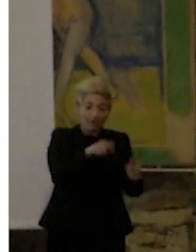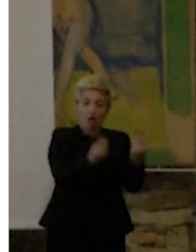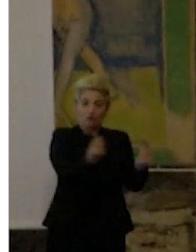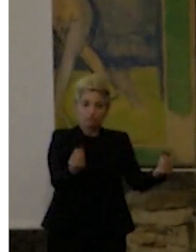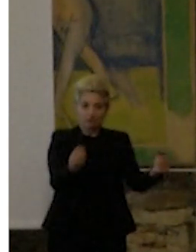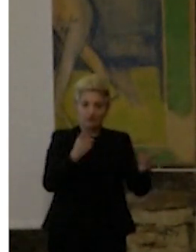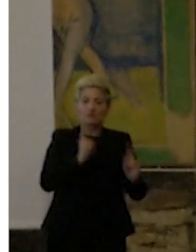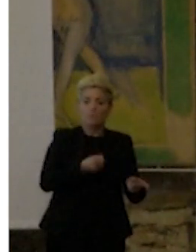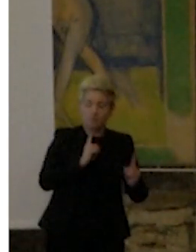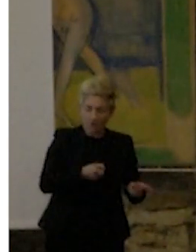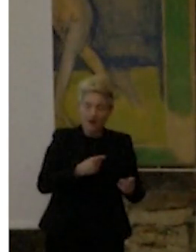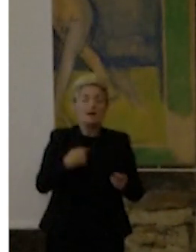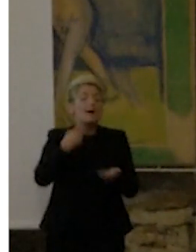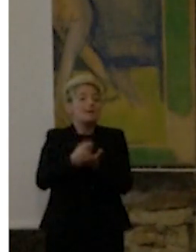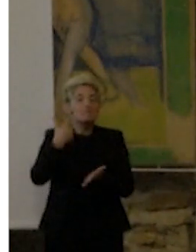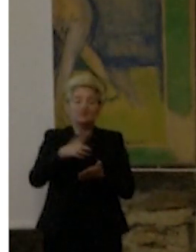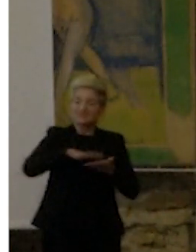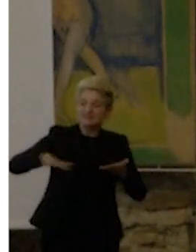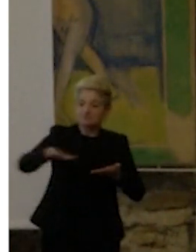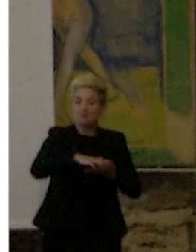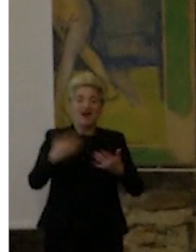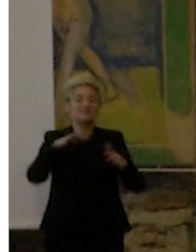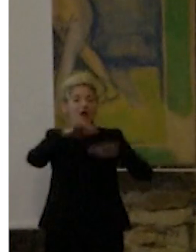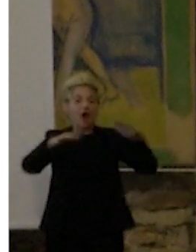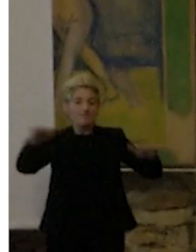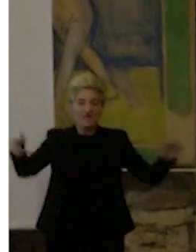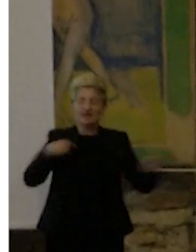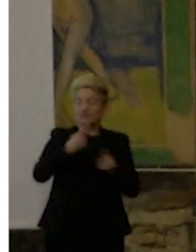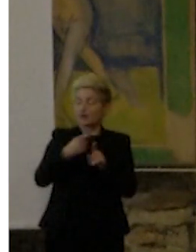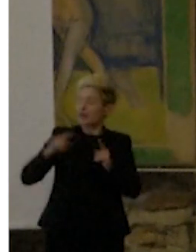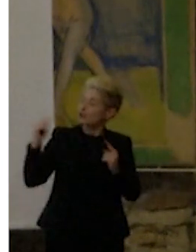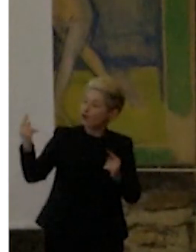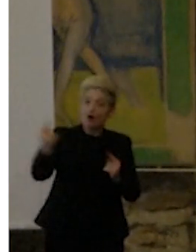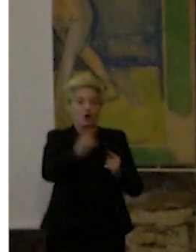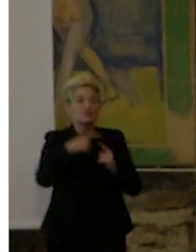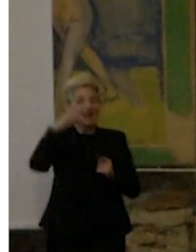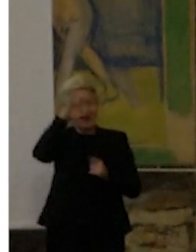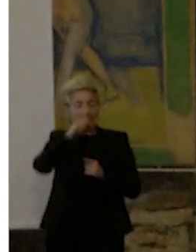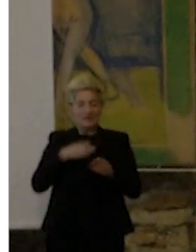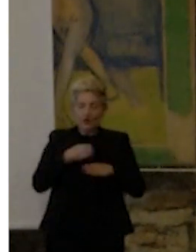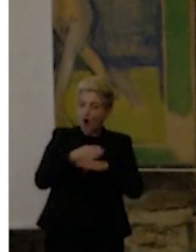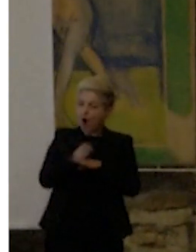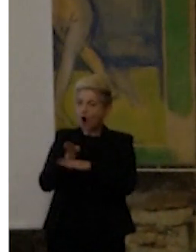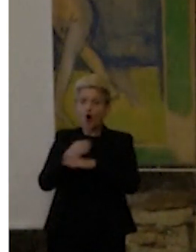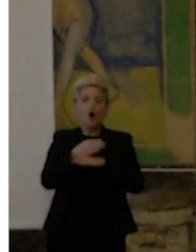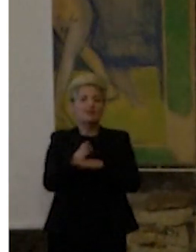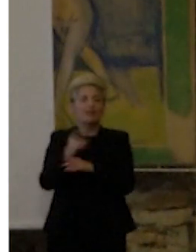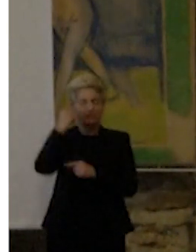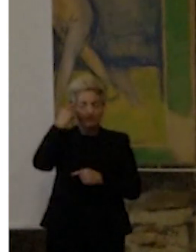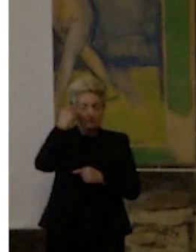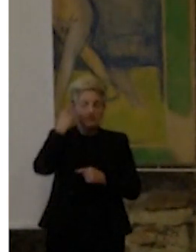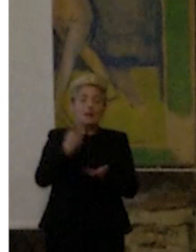importante conoscere l'ambiente, lo spazio, le cose che si hanno intorno, per questo motivo, perché sapersi orientare un tempo,